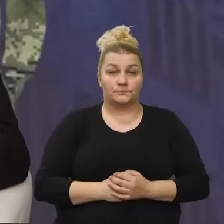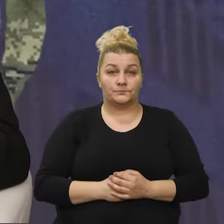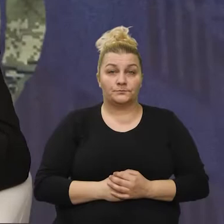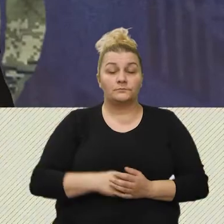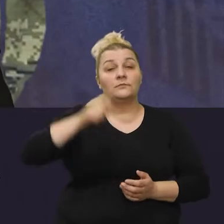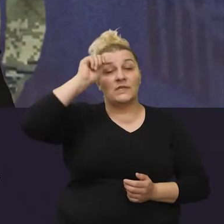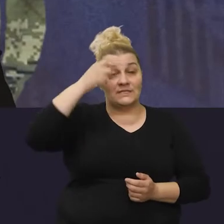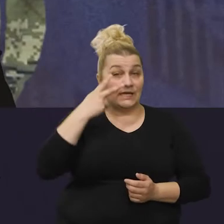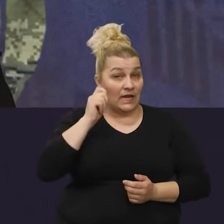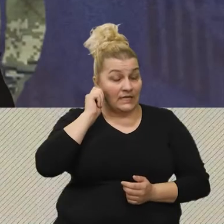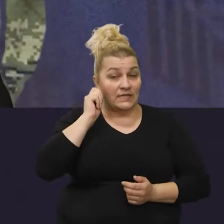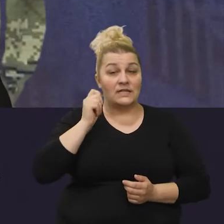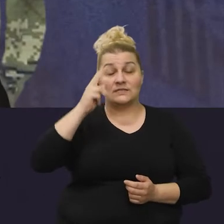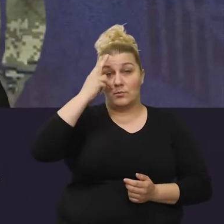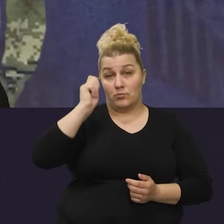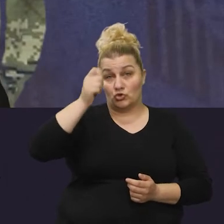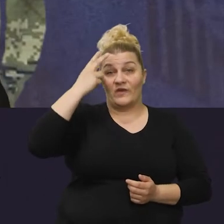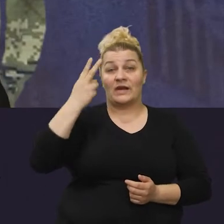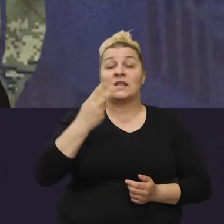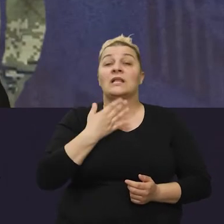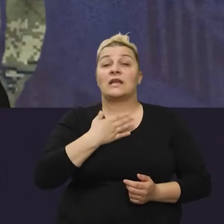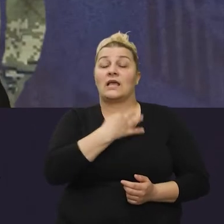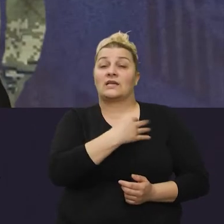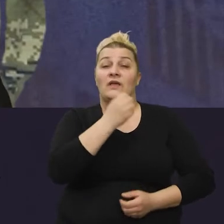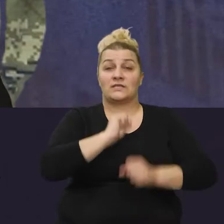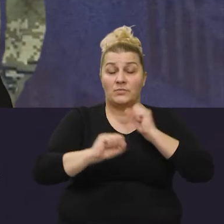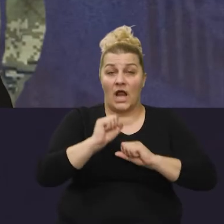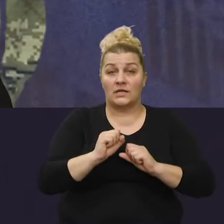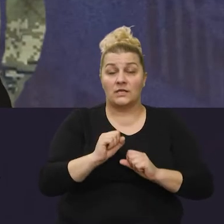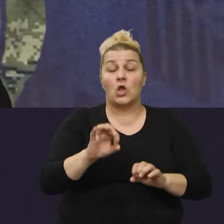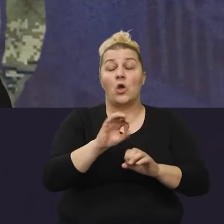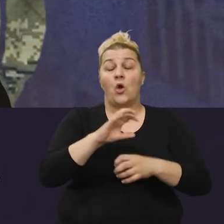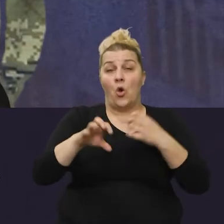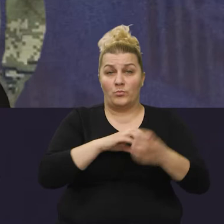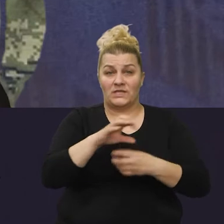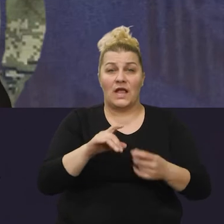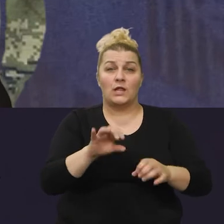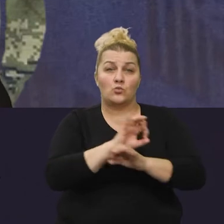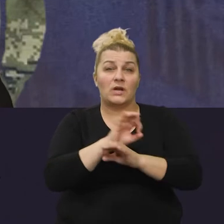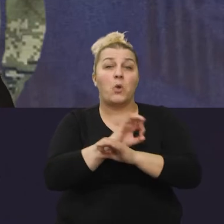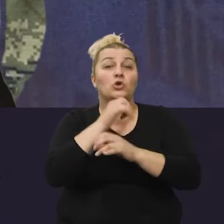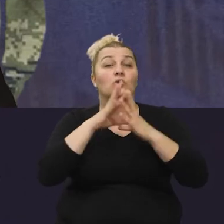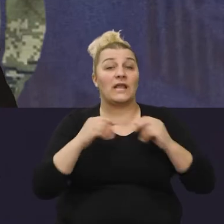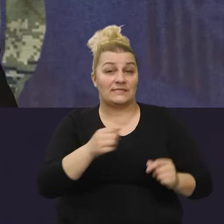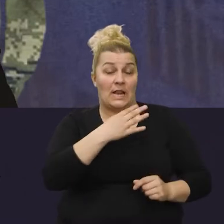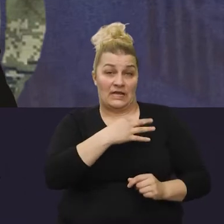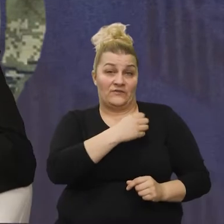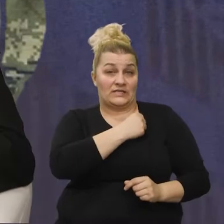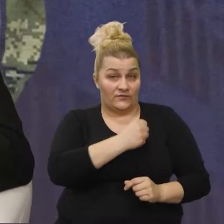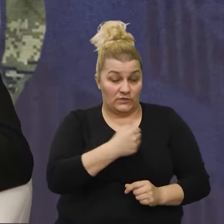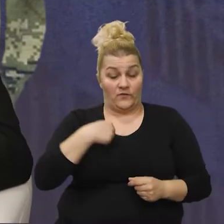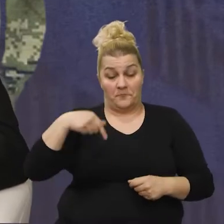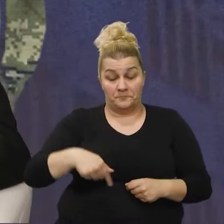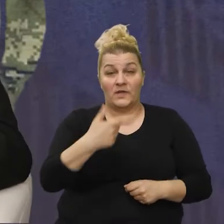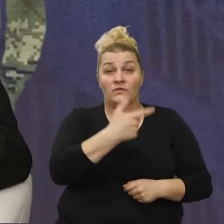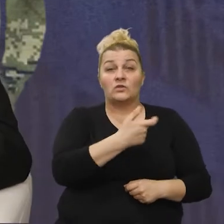Cije negatelje se poštovani gledajte i dragi hrvatski branitelji, obitelji poginulih, umrlih i nesalih hrvatskih bitezova. Vitezova lijep pozdrav poštovanje, mi smo u